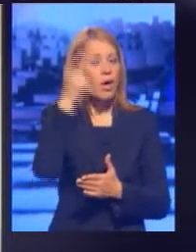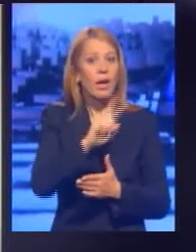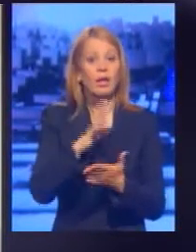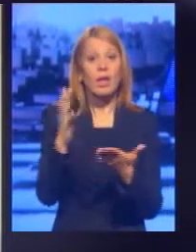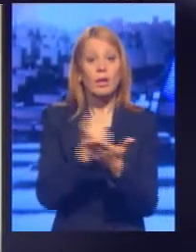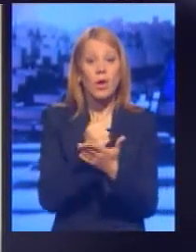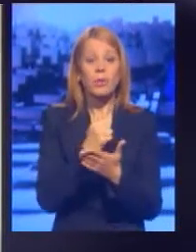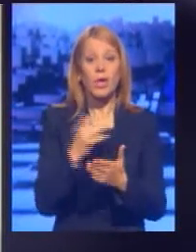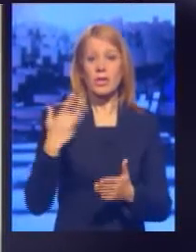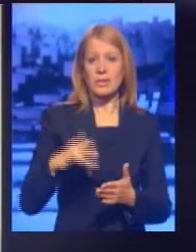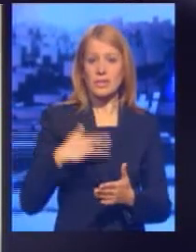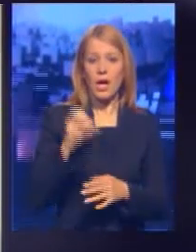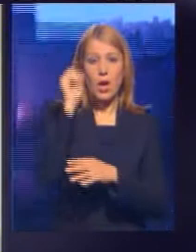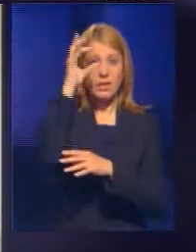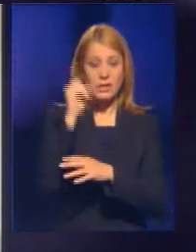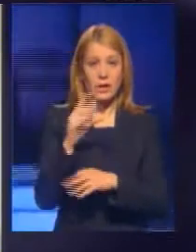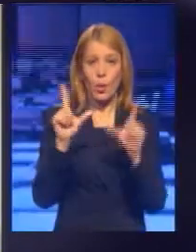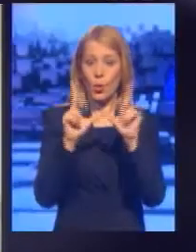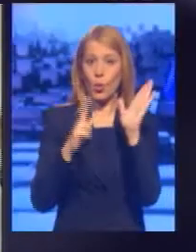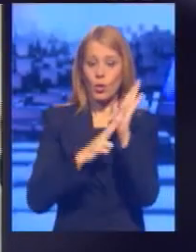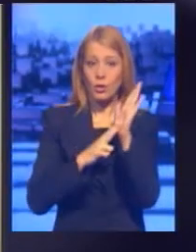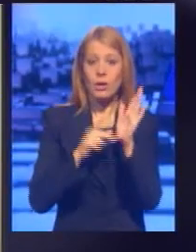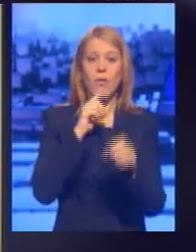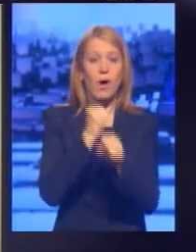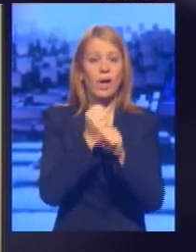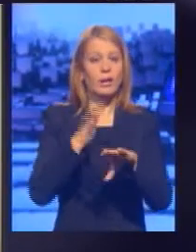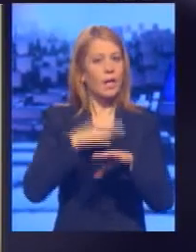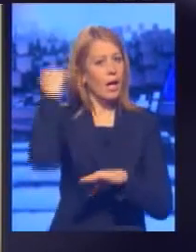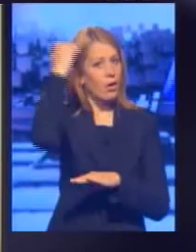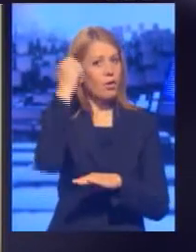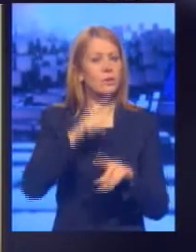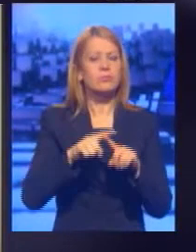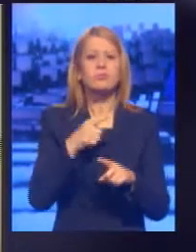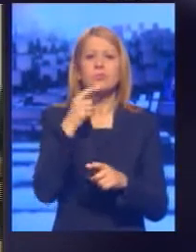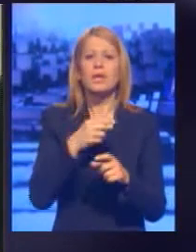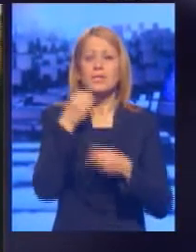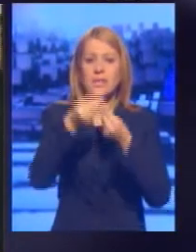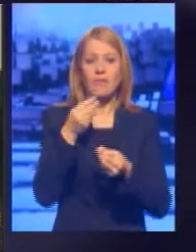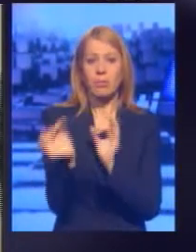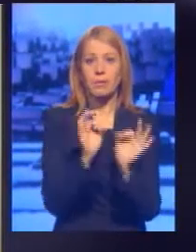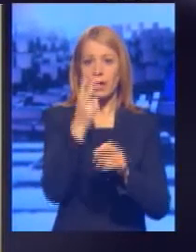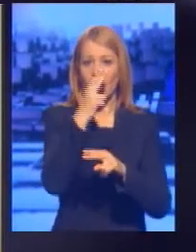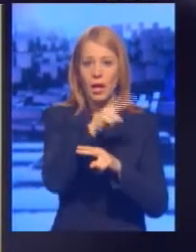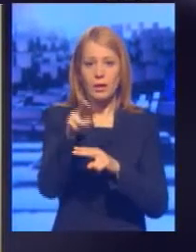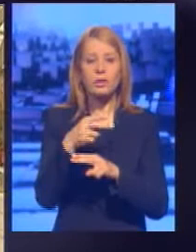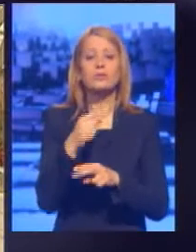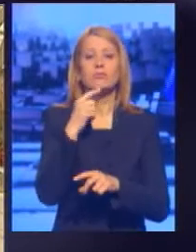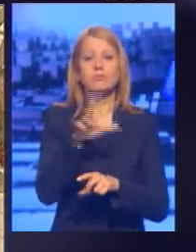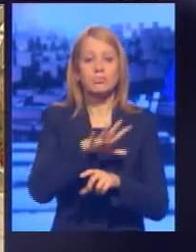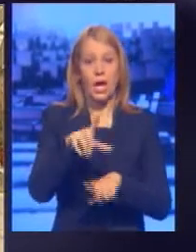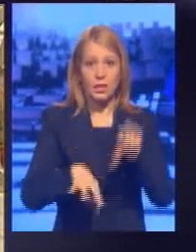dobio zeleno-svetlo od misije Ujedinjenih nacija na Kosovu, koja je po rezoluciji Saveta bezbednosti nadlažna za lokalne izbore.